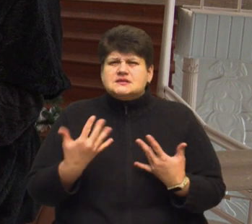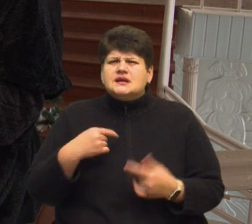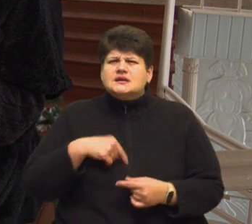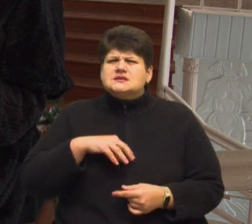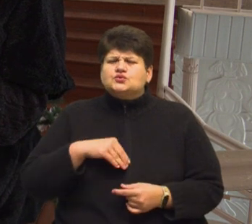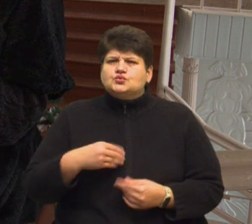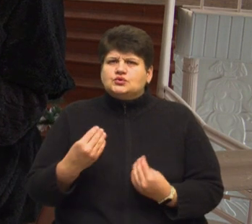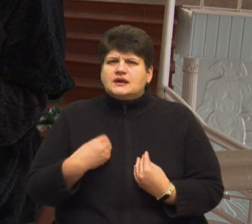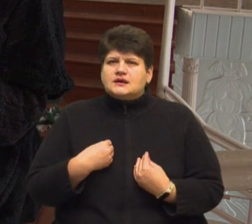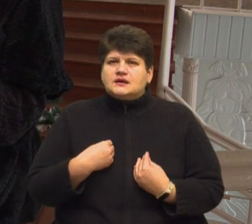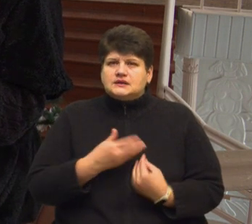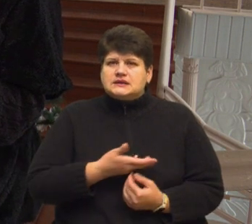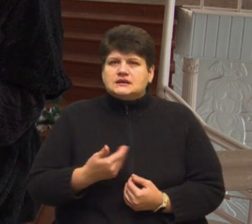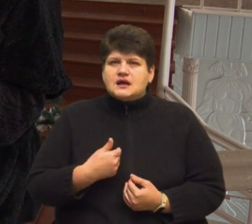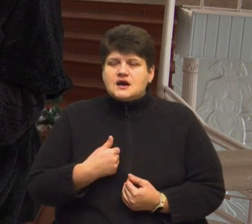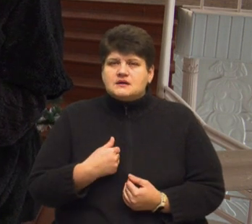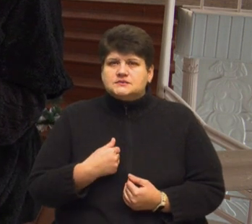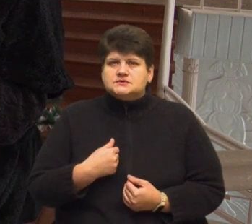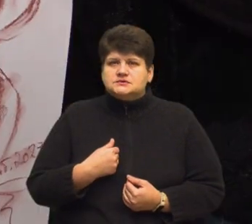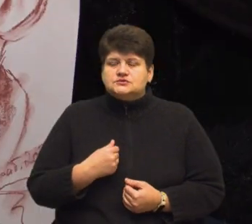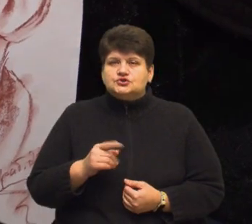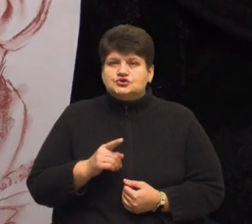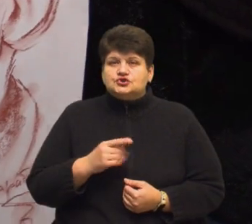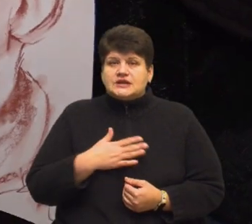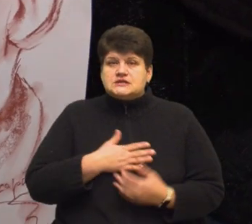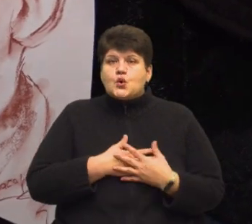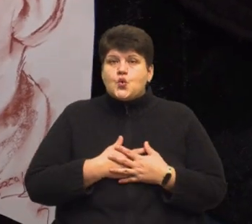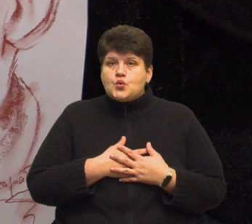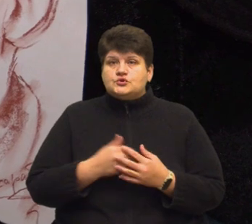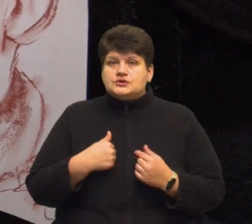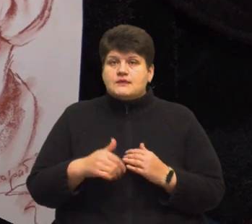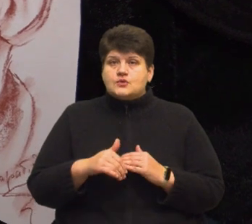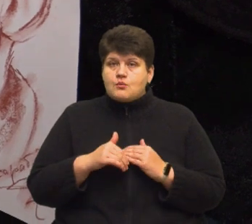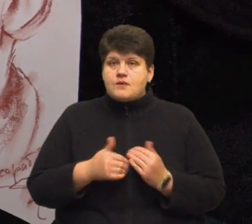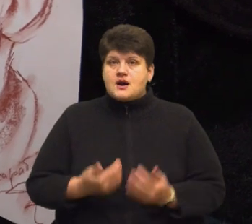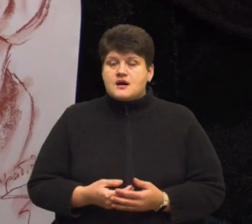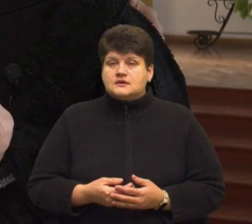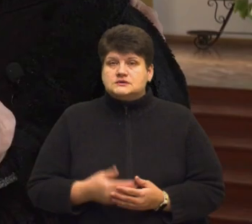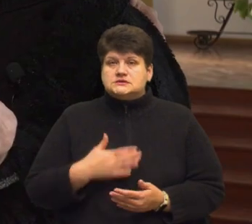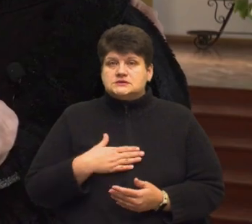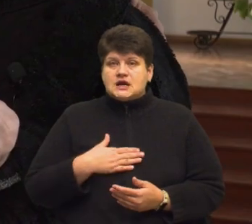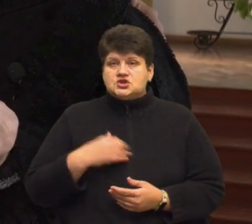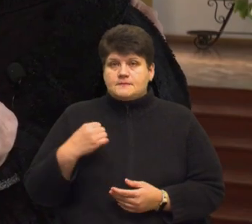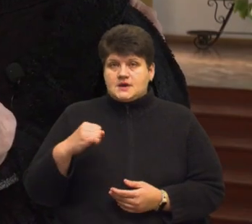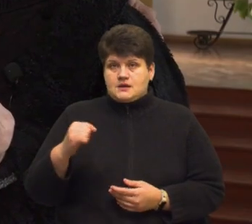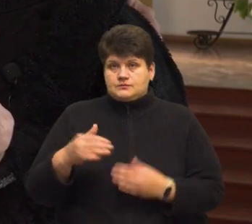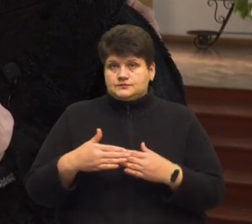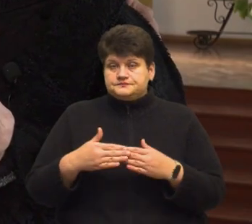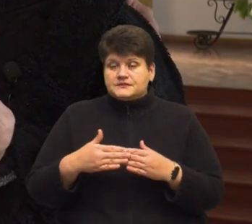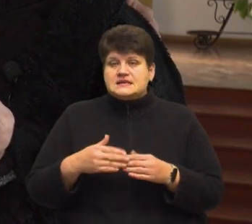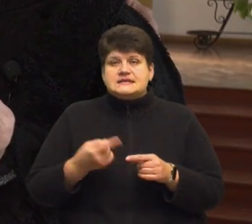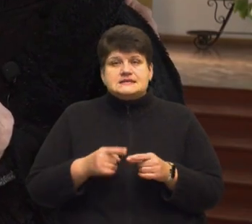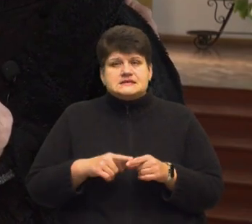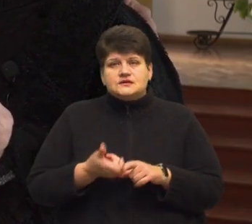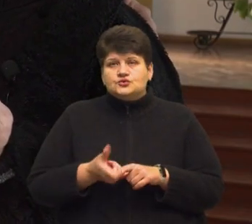нам, і що нас люблять, що нам допомагають в нашій перемогі. Це, звичайно, дуже